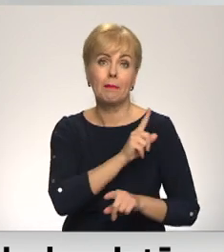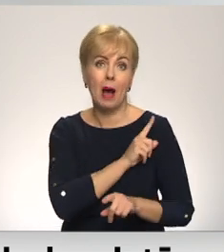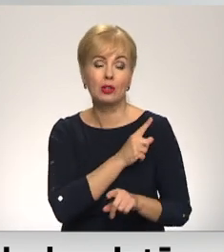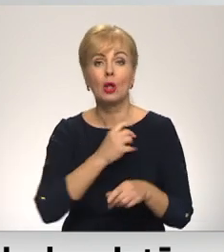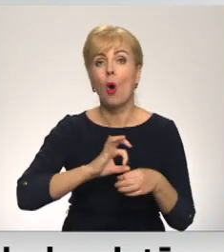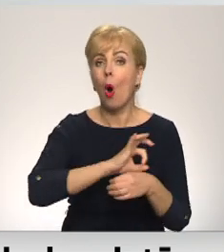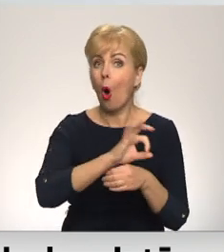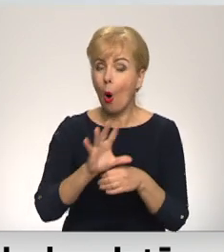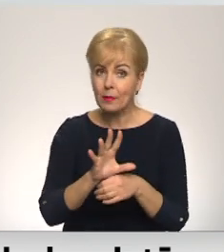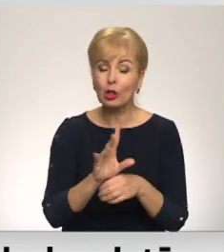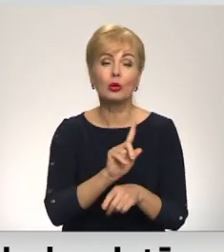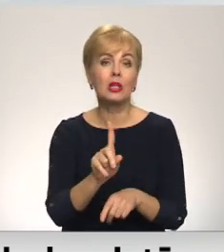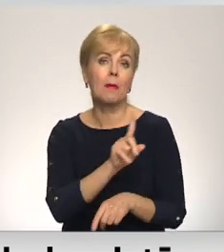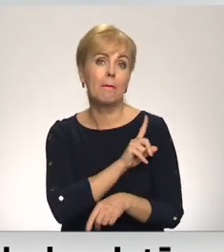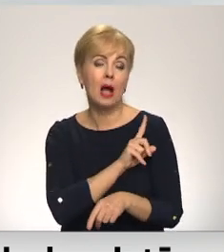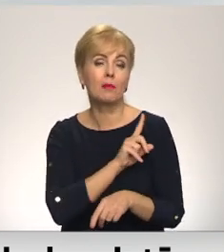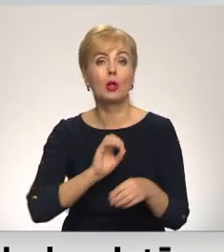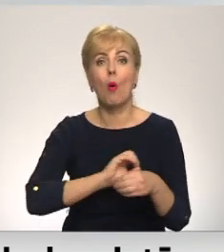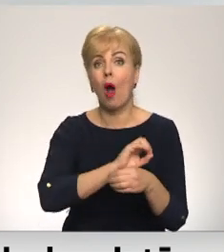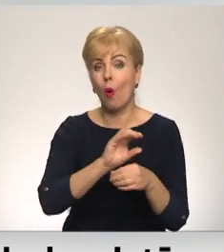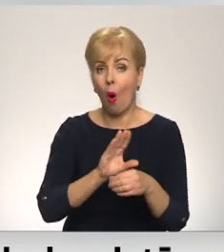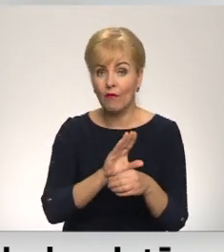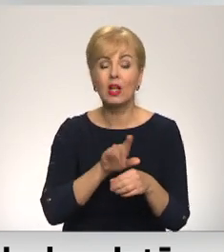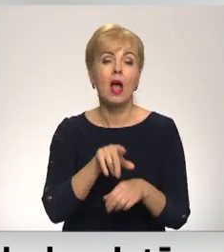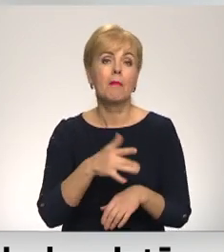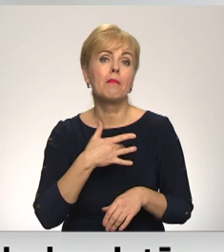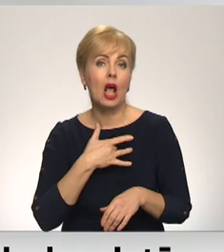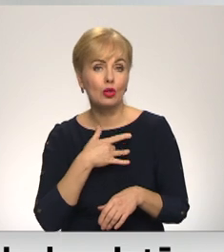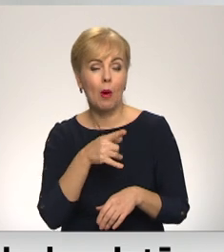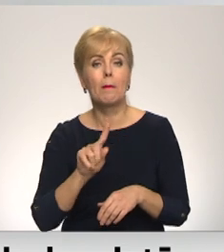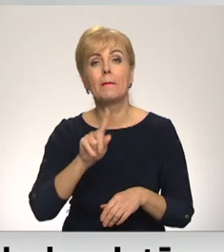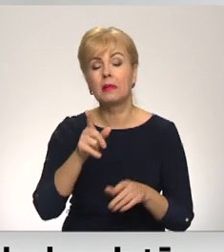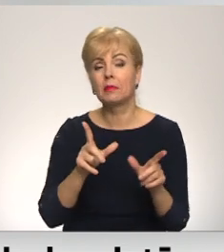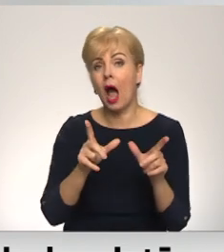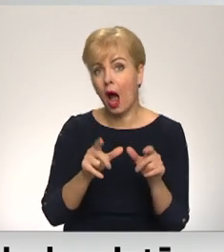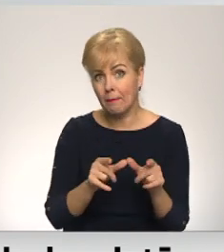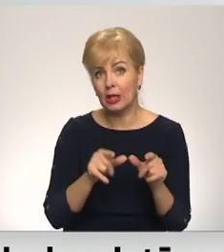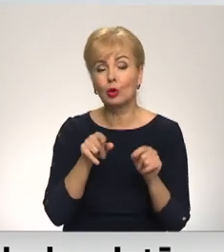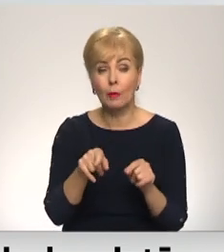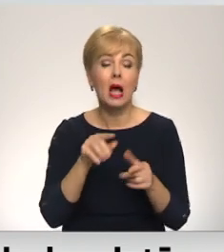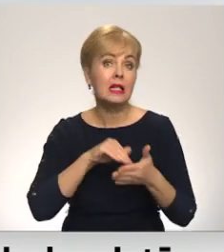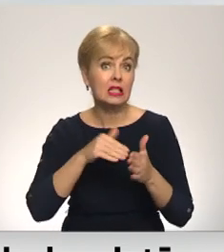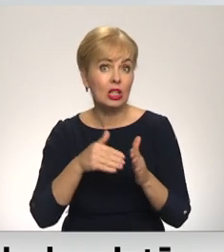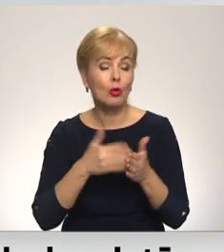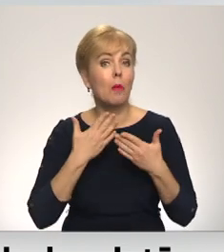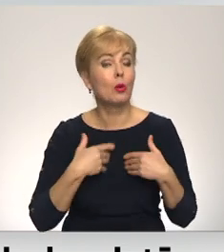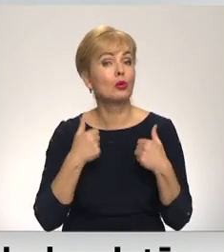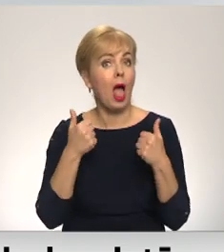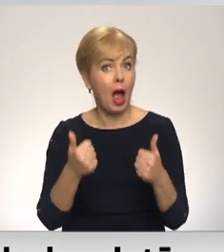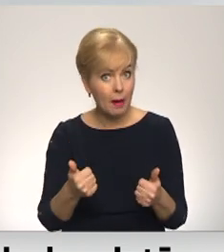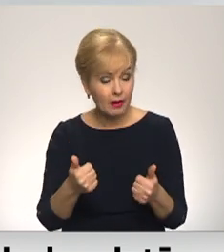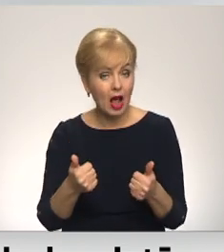Omikrona vilniņi ir pasargāti pret COVID-19. Visticamāk mēs 1. aprīlī, ja situācija būs labdēlīga